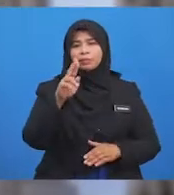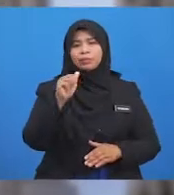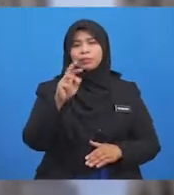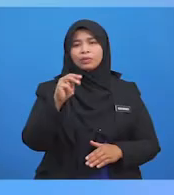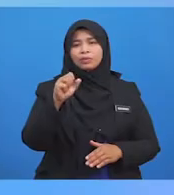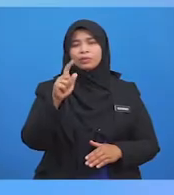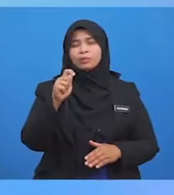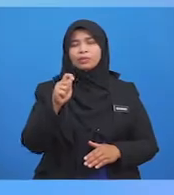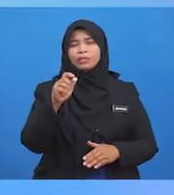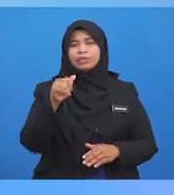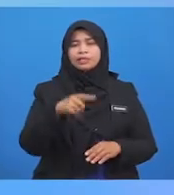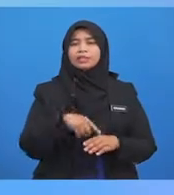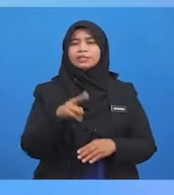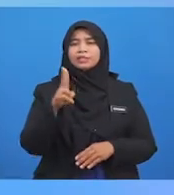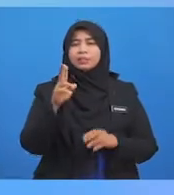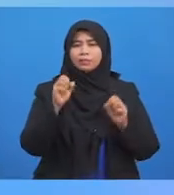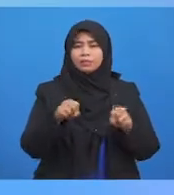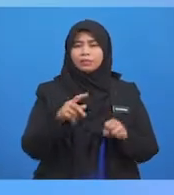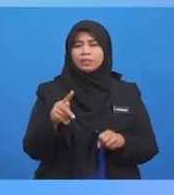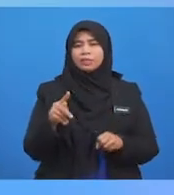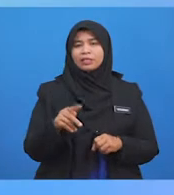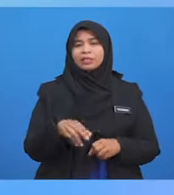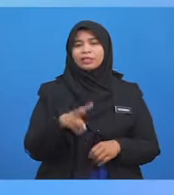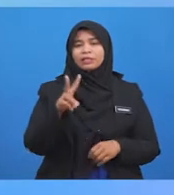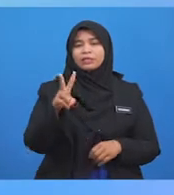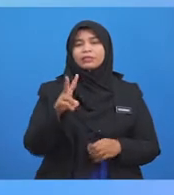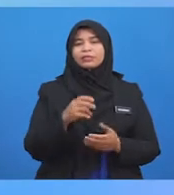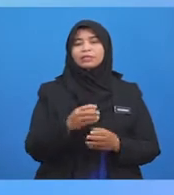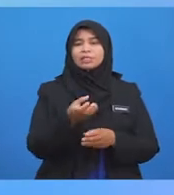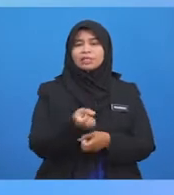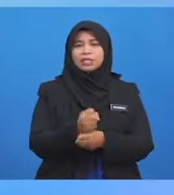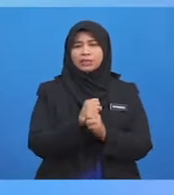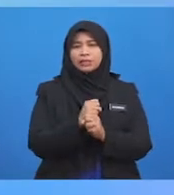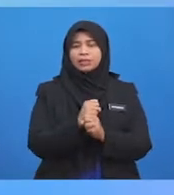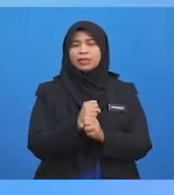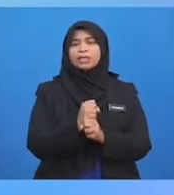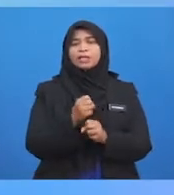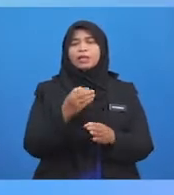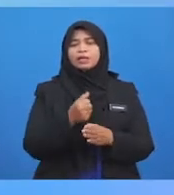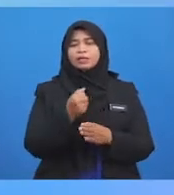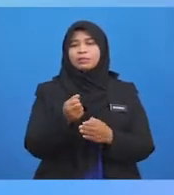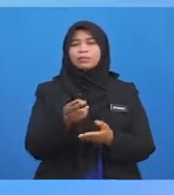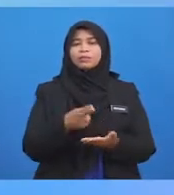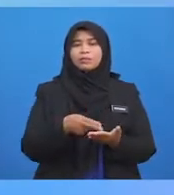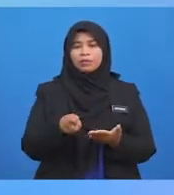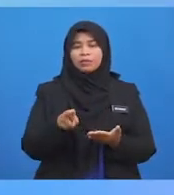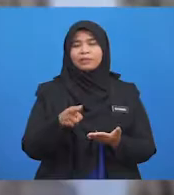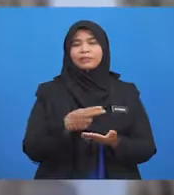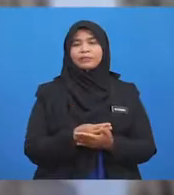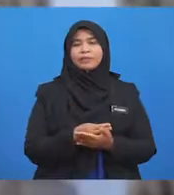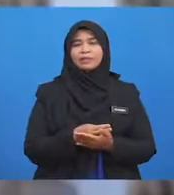diharuskan Yang kedua Iaitu Akdulijarah Sewaan Ataupun upah